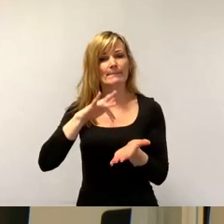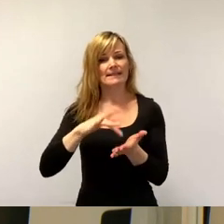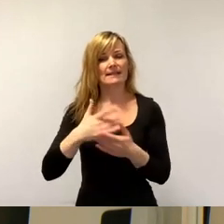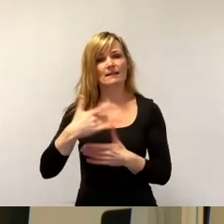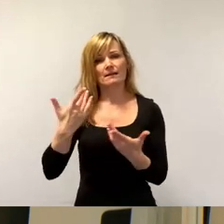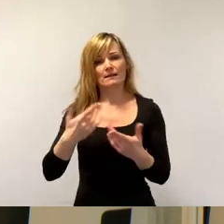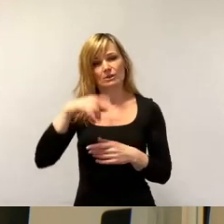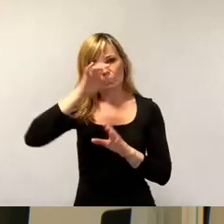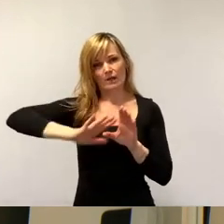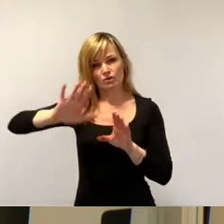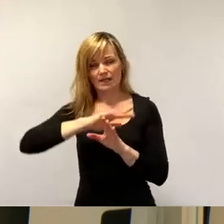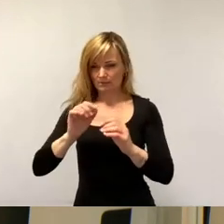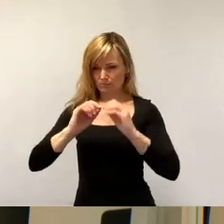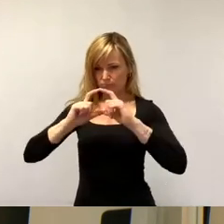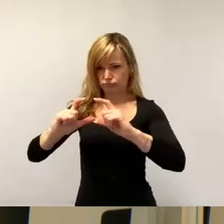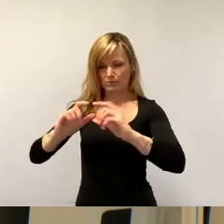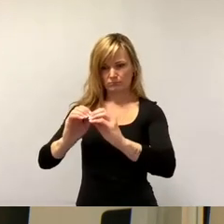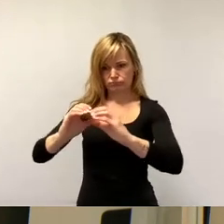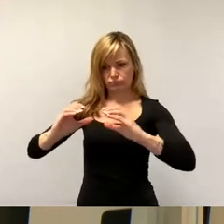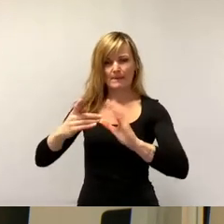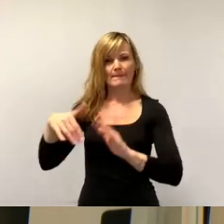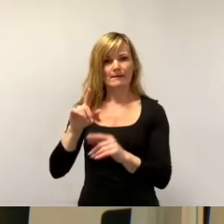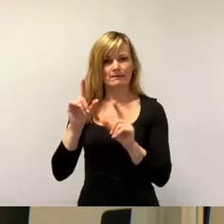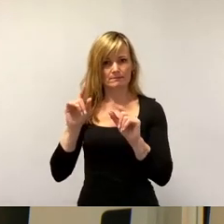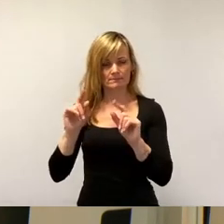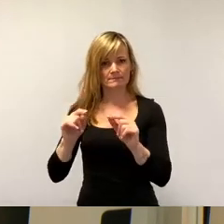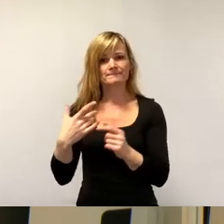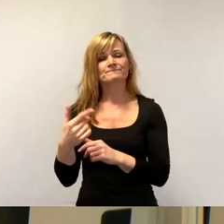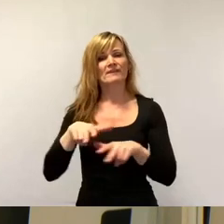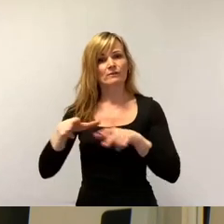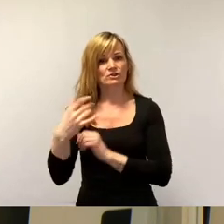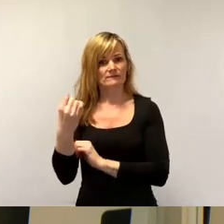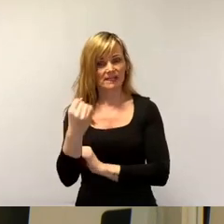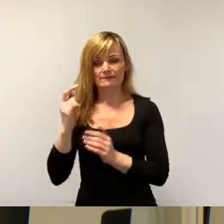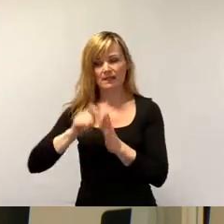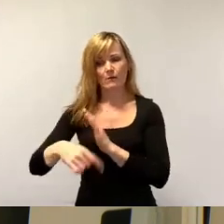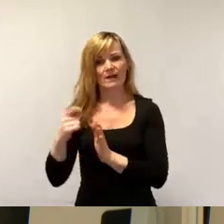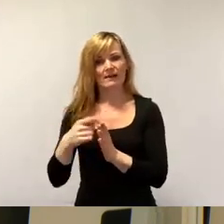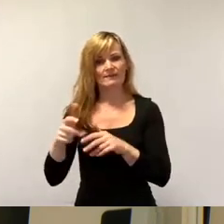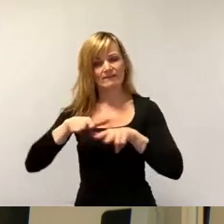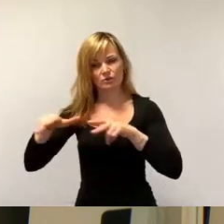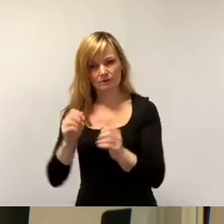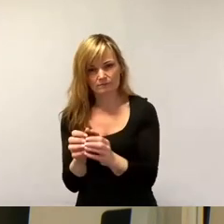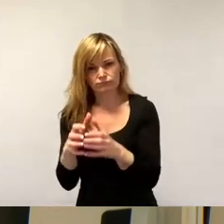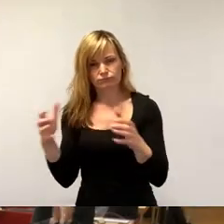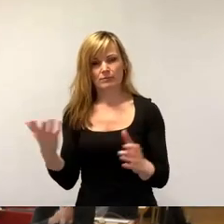bedeutender wird. Das bringt Strahlkraft, das bringt Wirtschaftskraft, Kaufkraft und der lokalen Wirtschaft einen Impulsgeber. Danke.